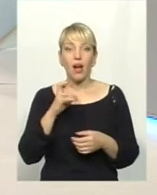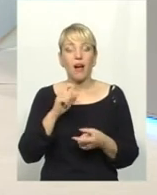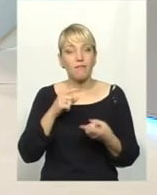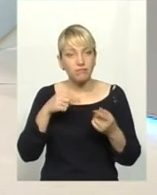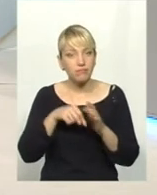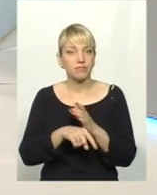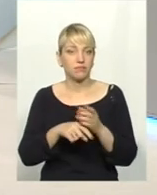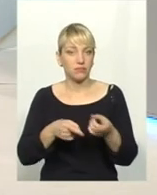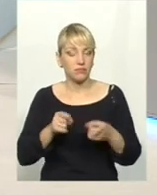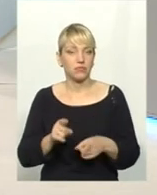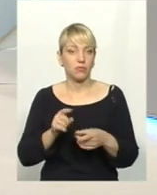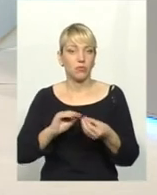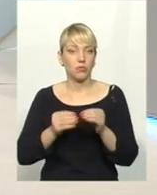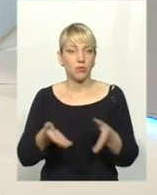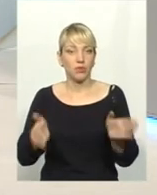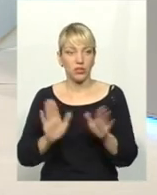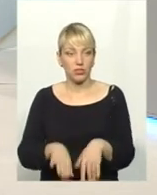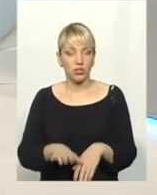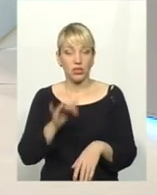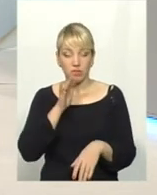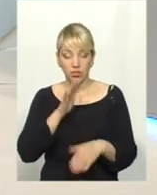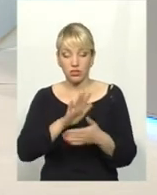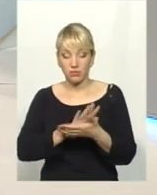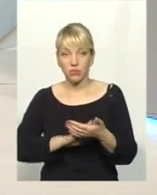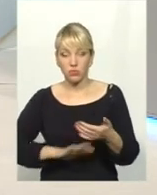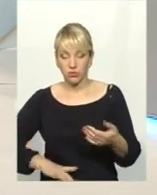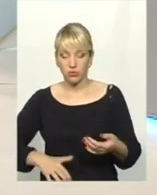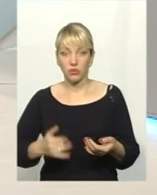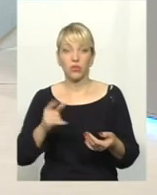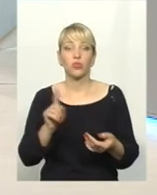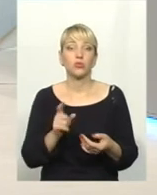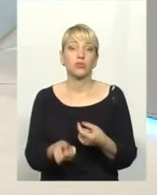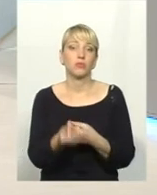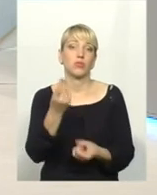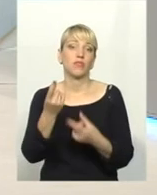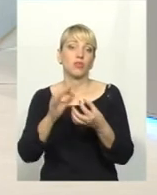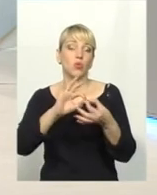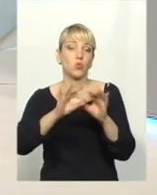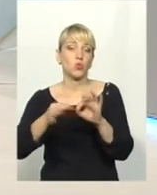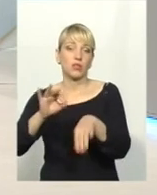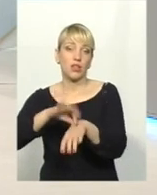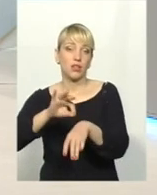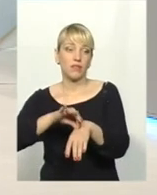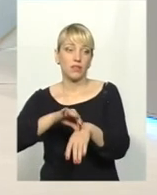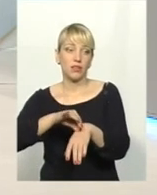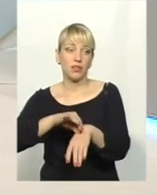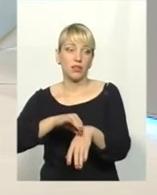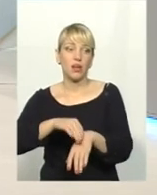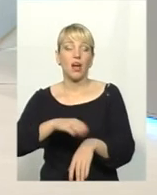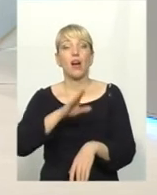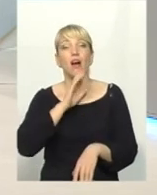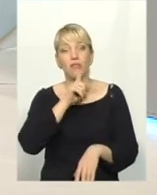Час збігає, і ми йдемо до тих ускладень, які ми з вами говорили. І часто густо ми в Анамзів знаємо.